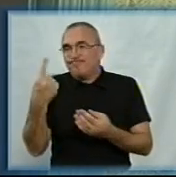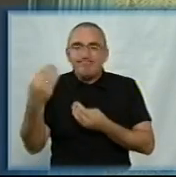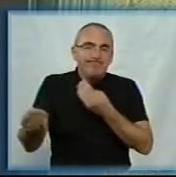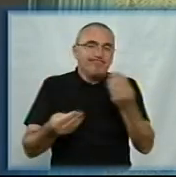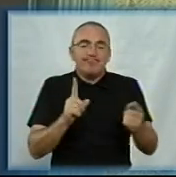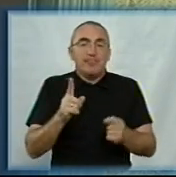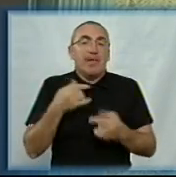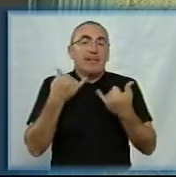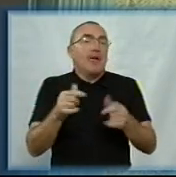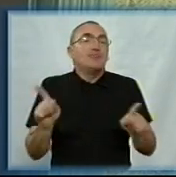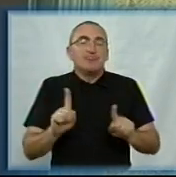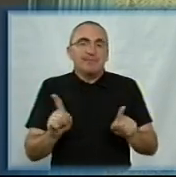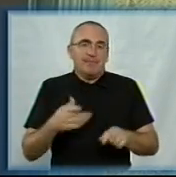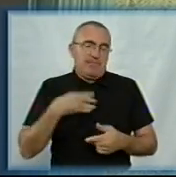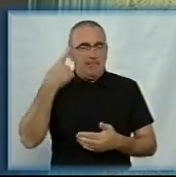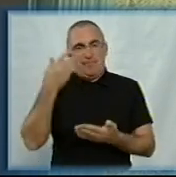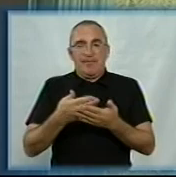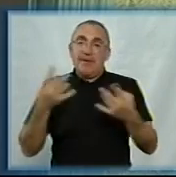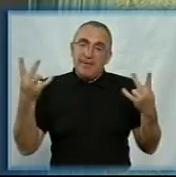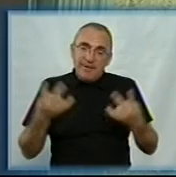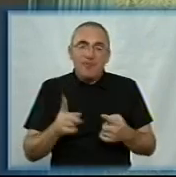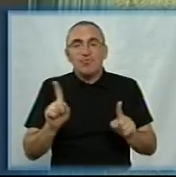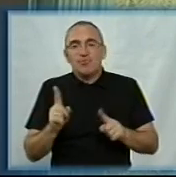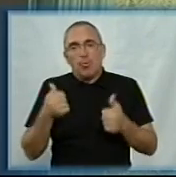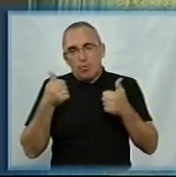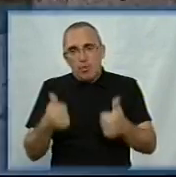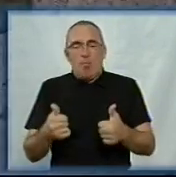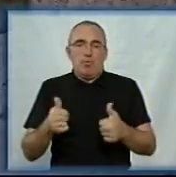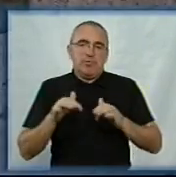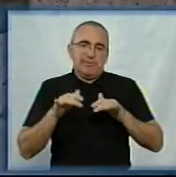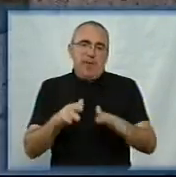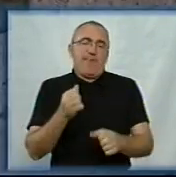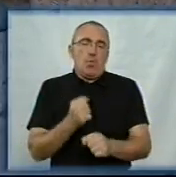мені здається, що треба добру справу робити.